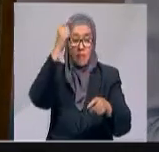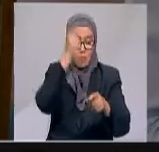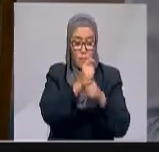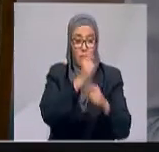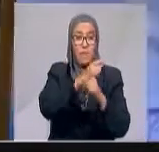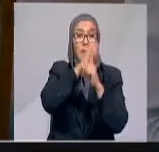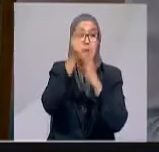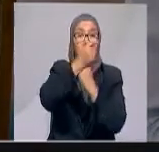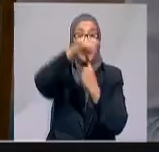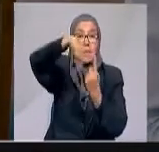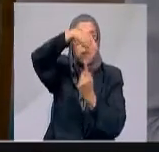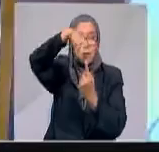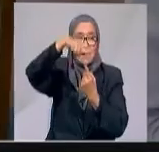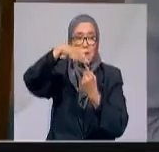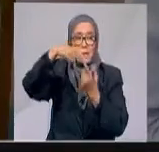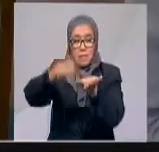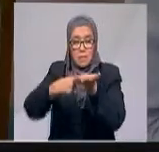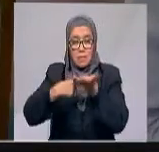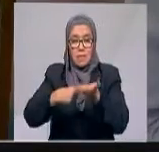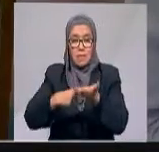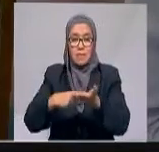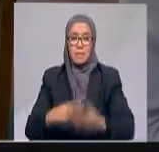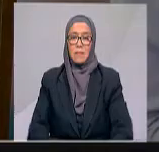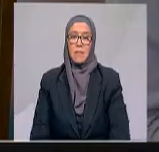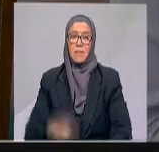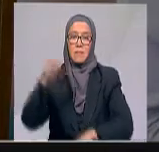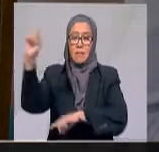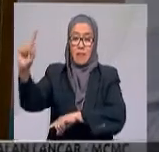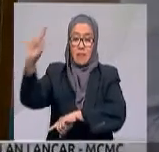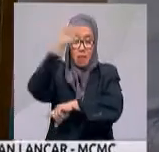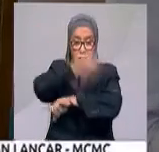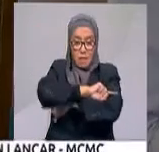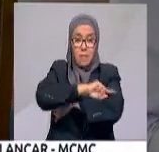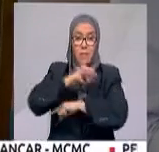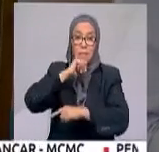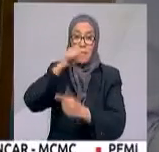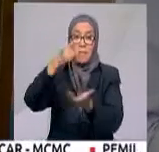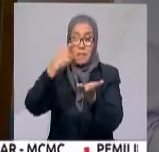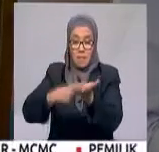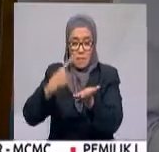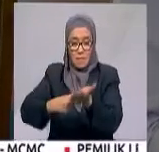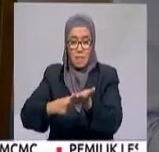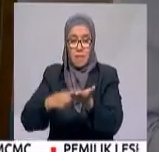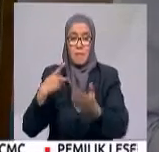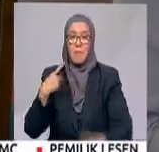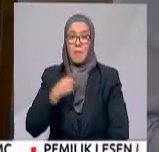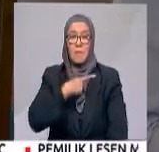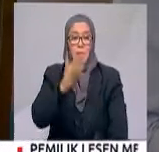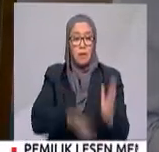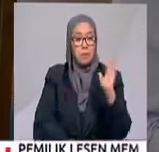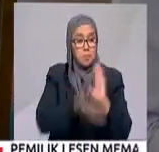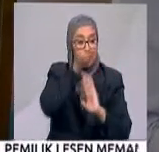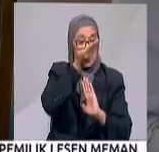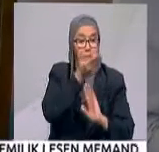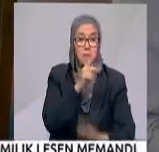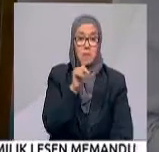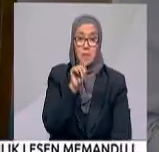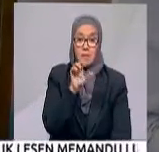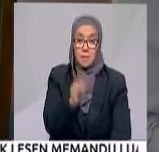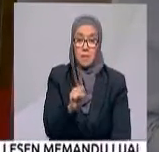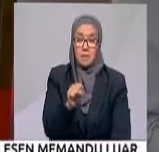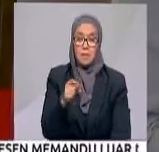Jadi, tiap satu hari kita tak bincang perkara ini tidak naikkan kos kita